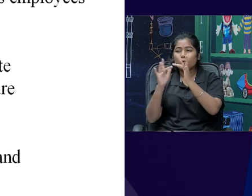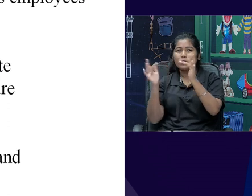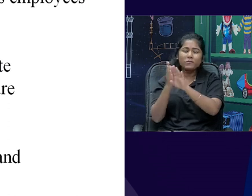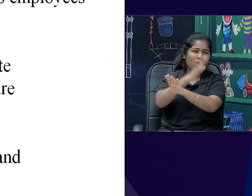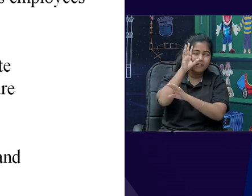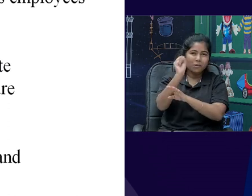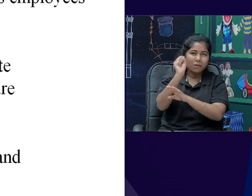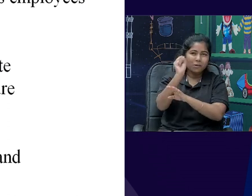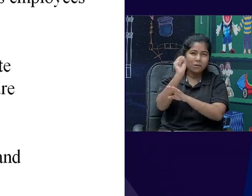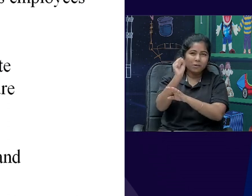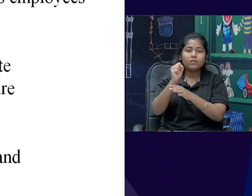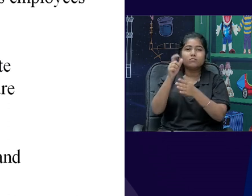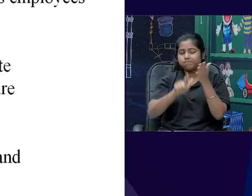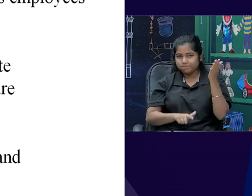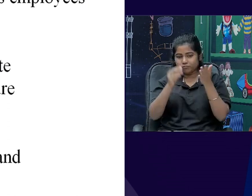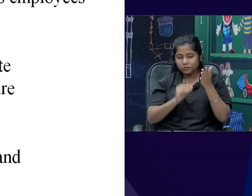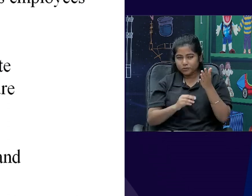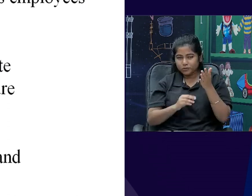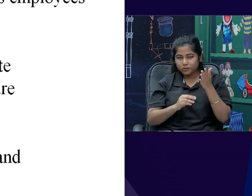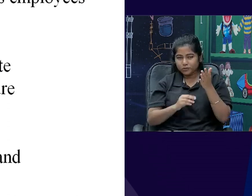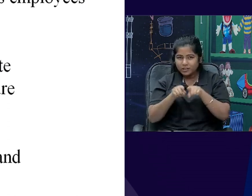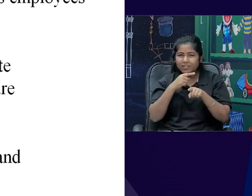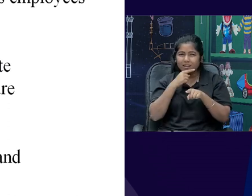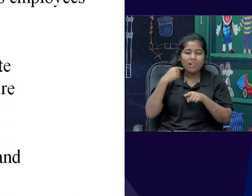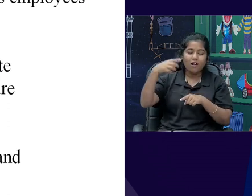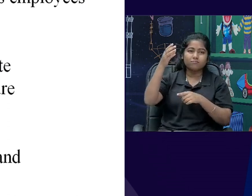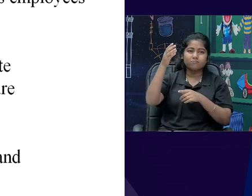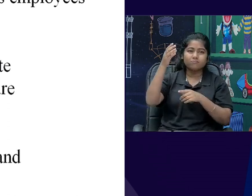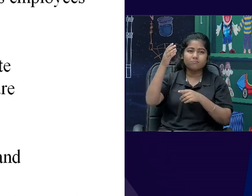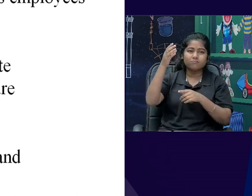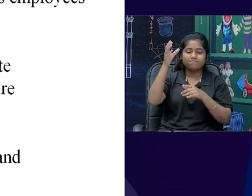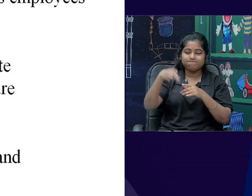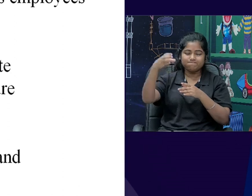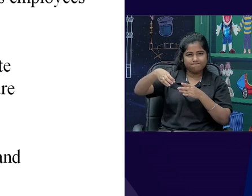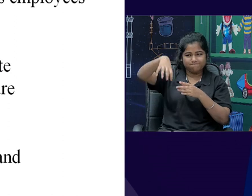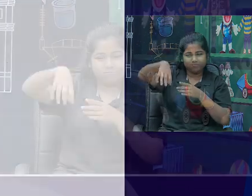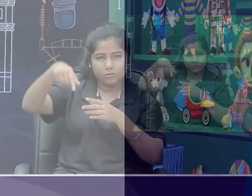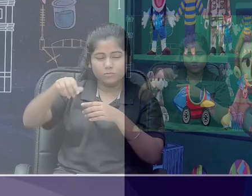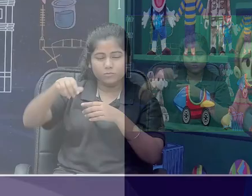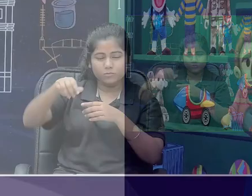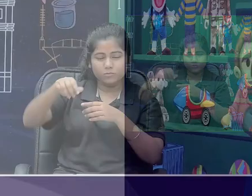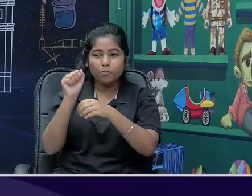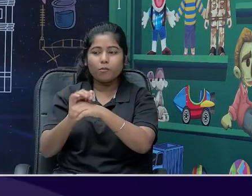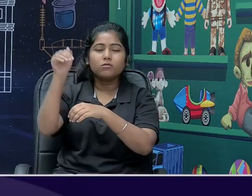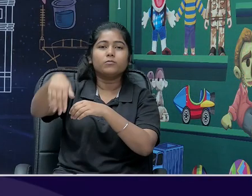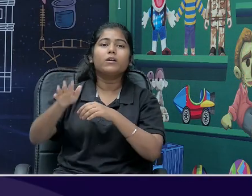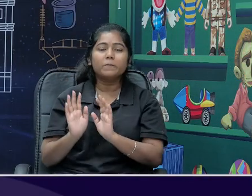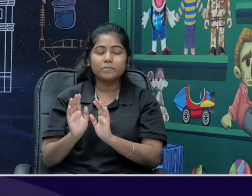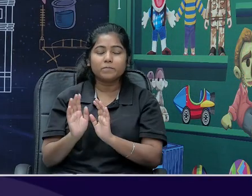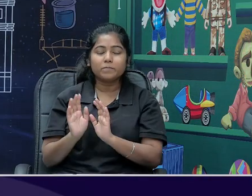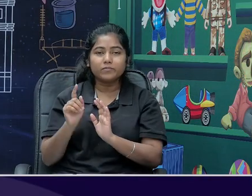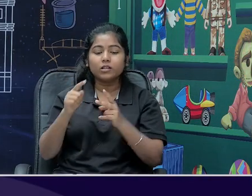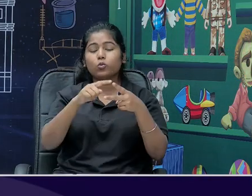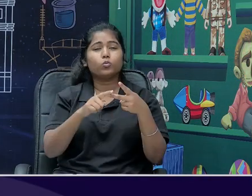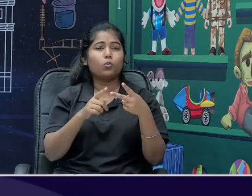चिठी लिखा करते थे, letterbox आज भी देखते हैं, लाल रंग का, तो ये सब railways, post and telegraph, तो ऐसे common